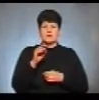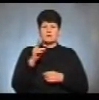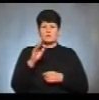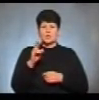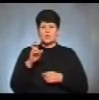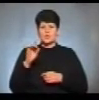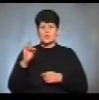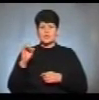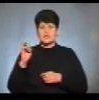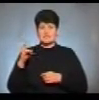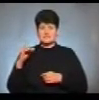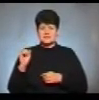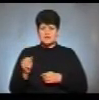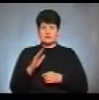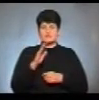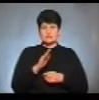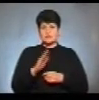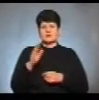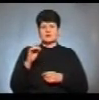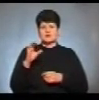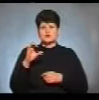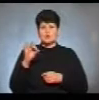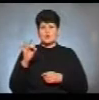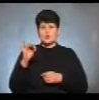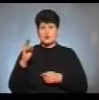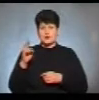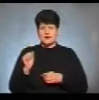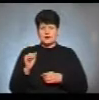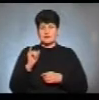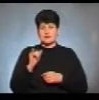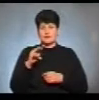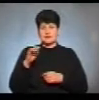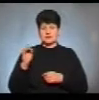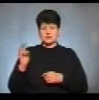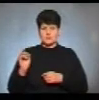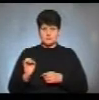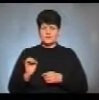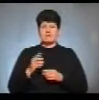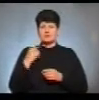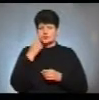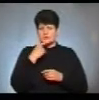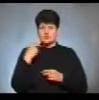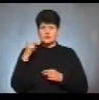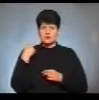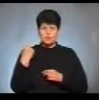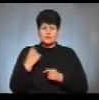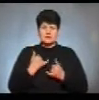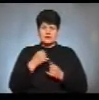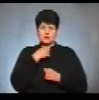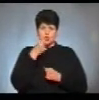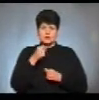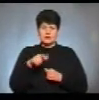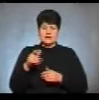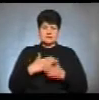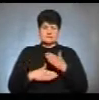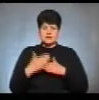Ігор Маргус, Юліана Франків, Володимир Сорока, Єлизавета Іл'єнко та Іннеса Мацюк. В особистому чемпіонаті області для дрослих людей з